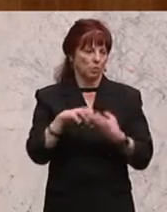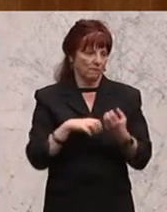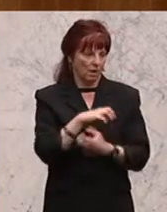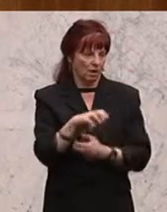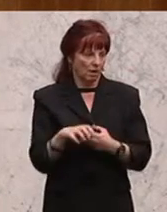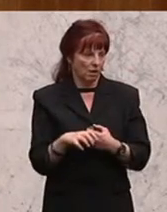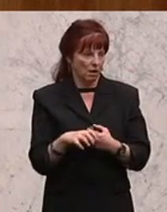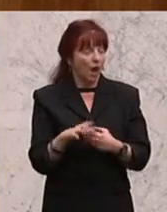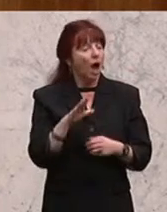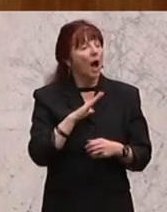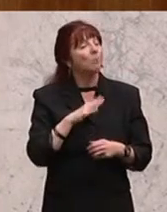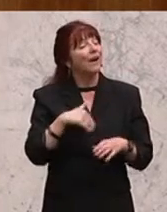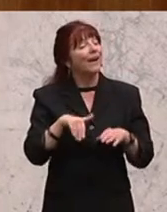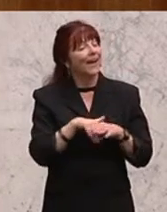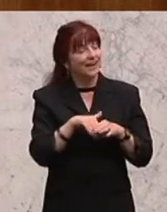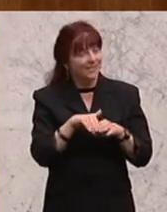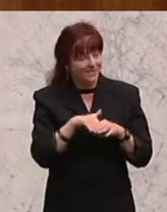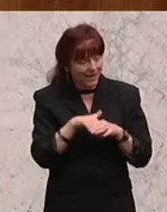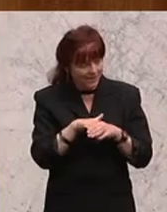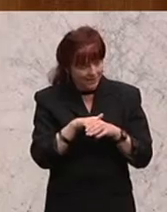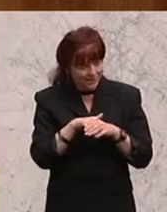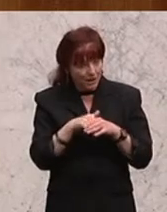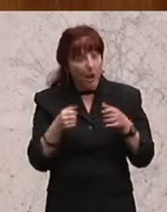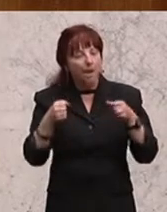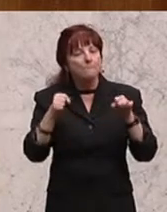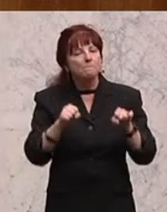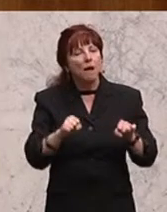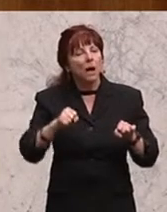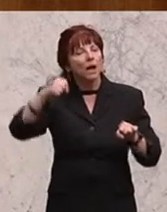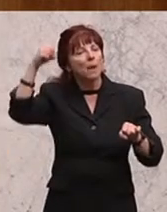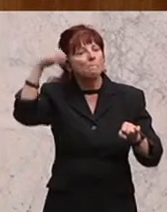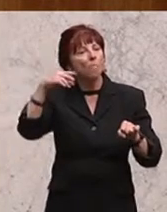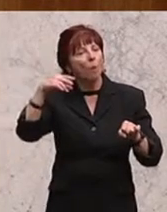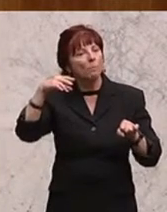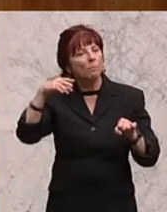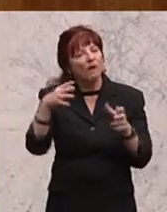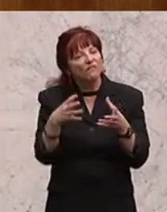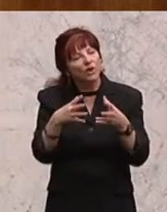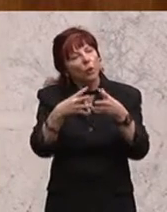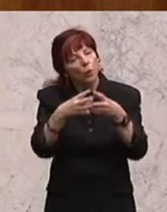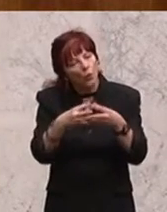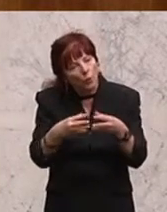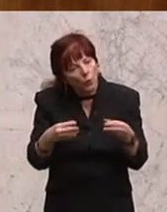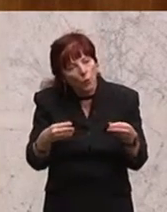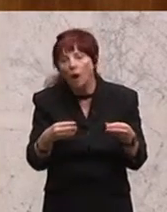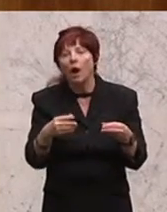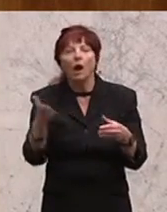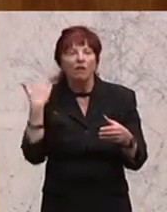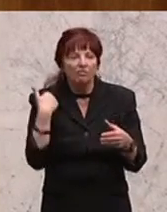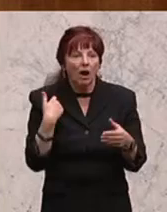diese Bankenbombe zu entschärfen, haben dann die Verantwortlichen leider nur gezögert, haben enorme